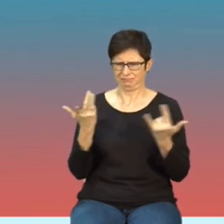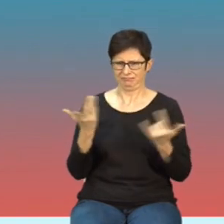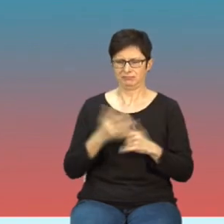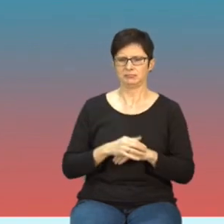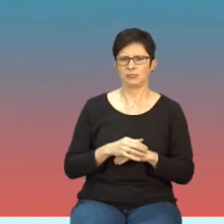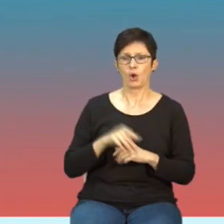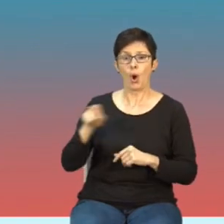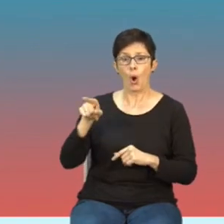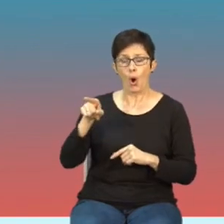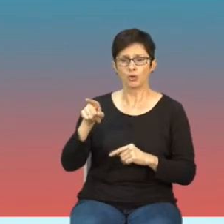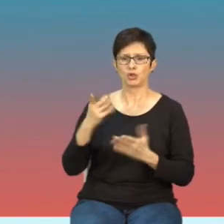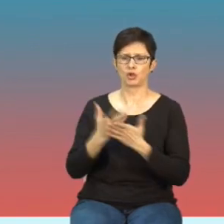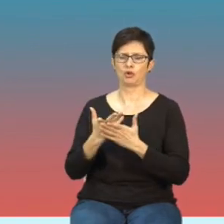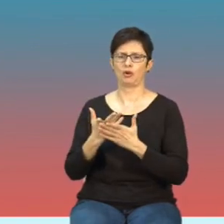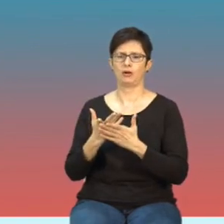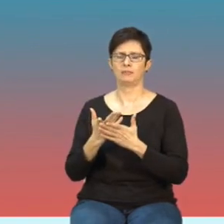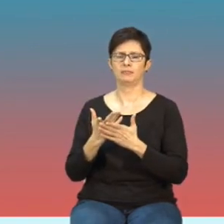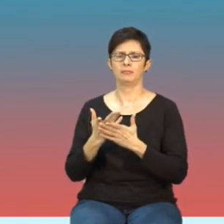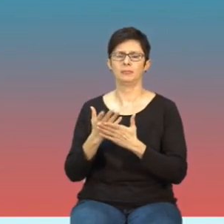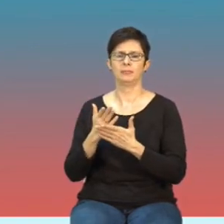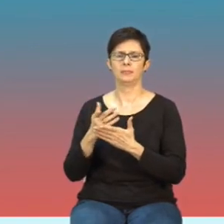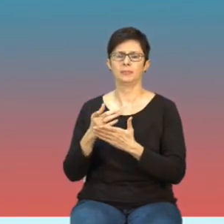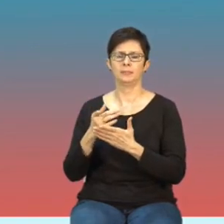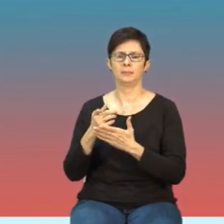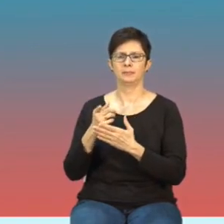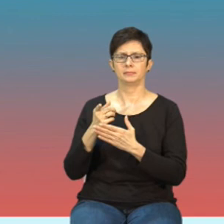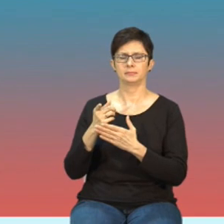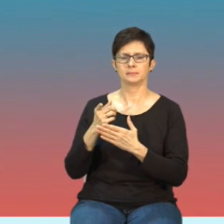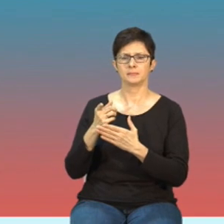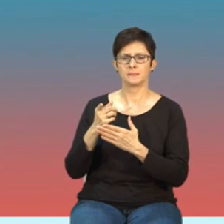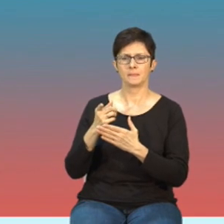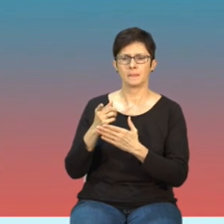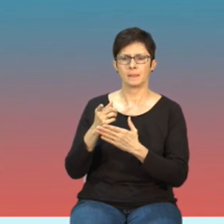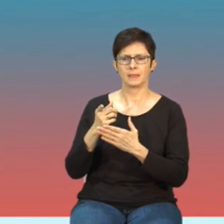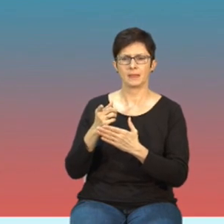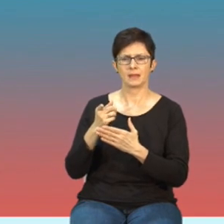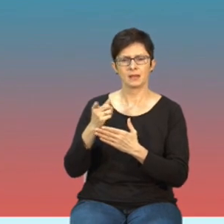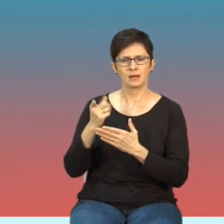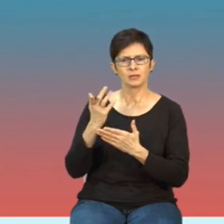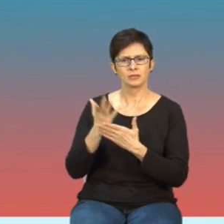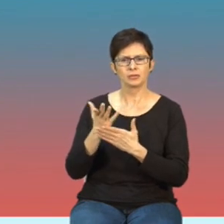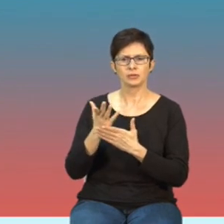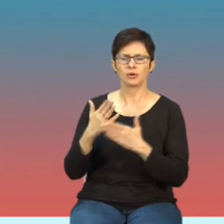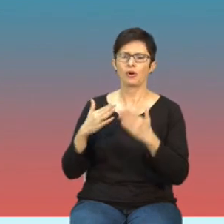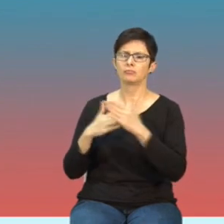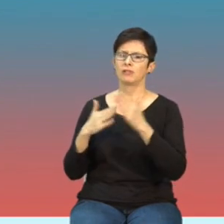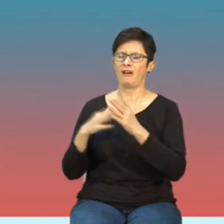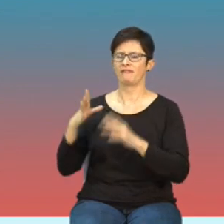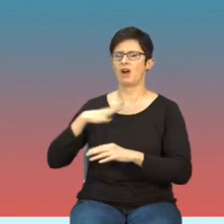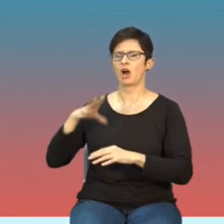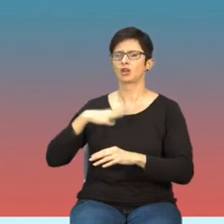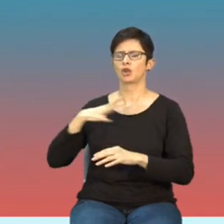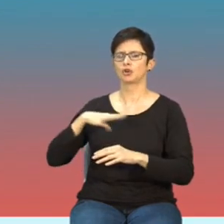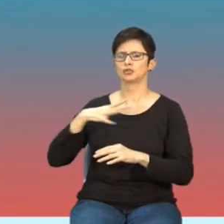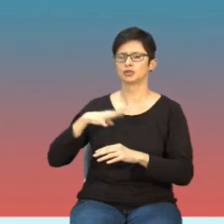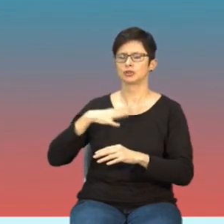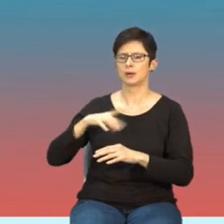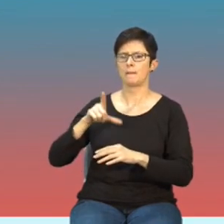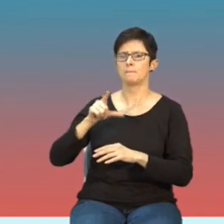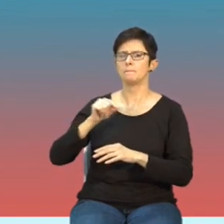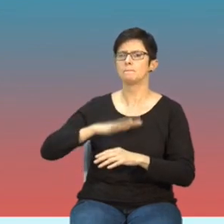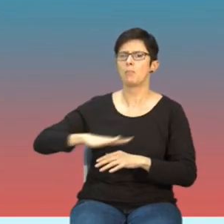oni ograniczają tylko i wyłącznie wartości pól w ten sposób żeby nie